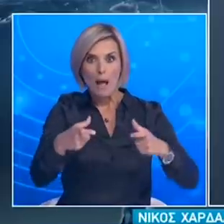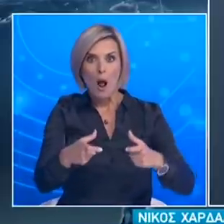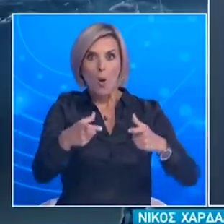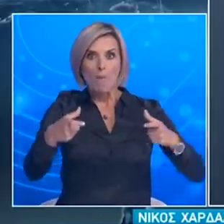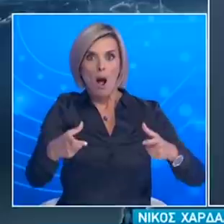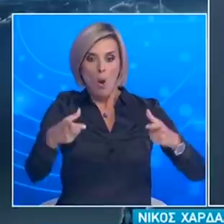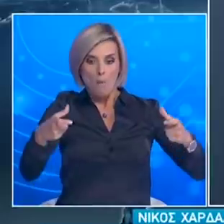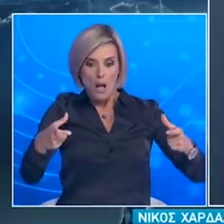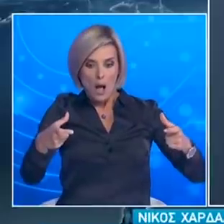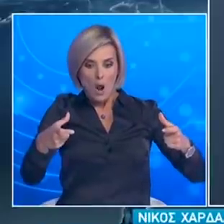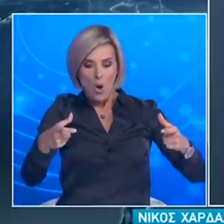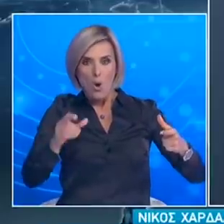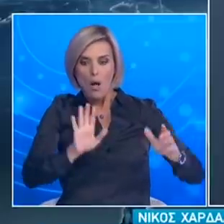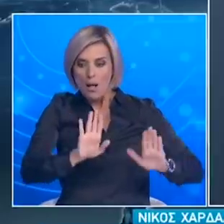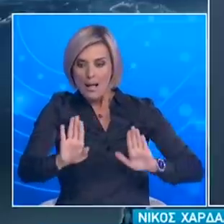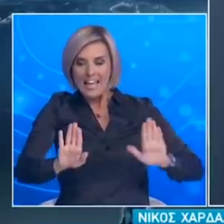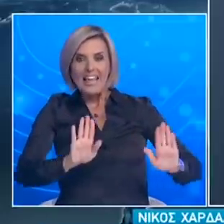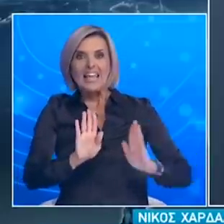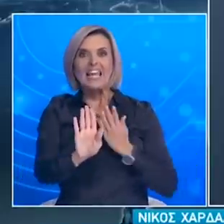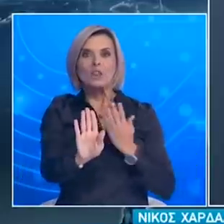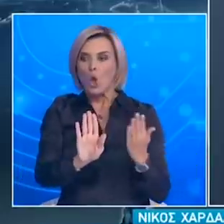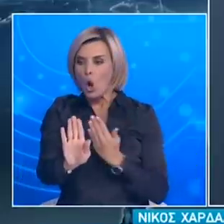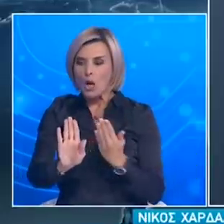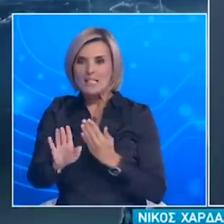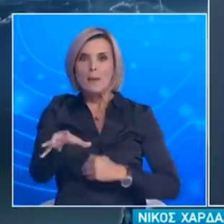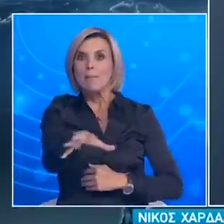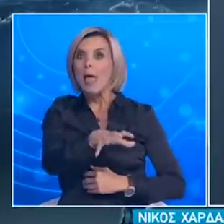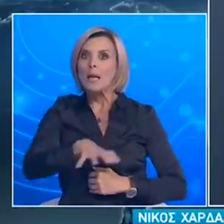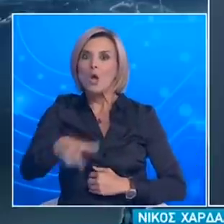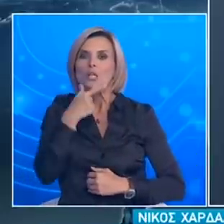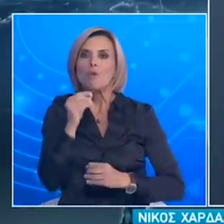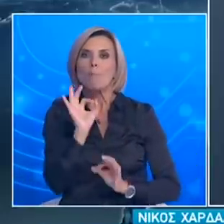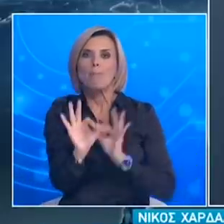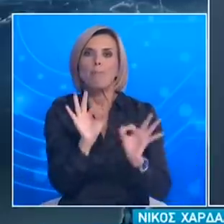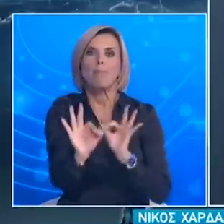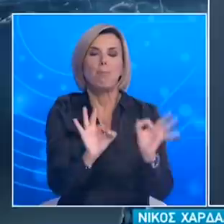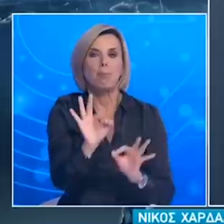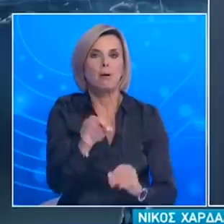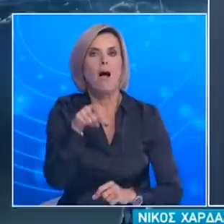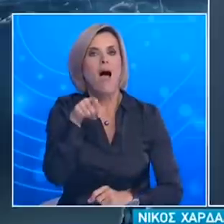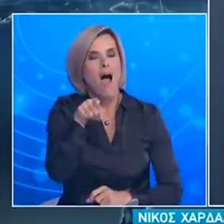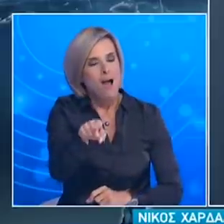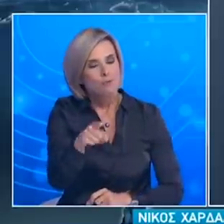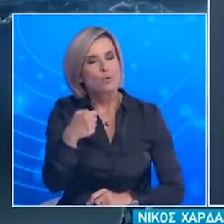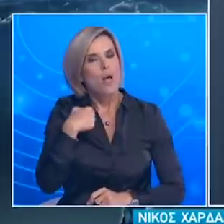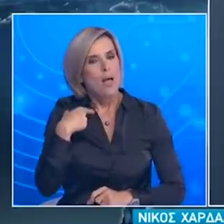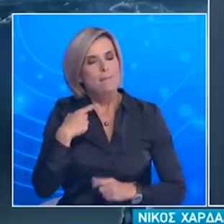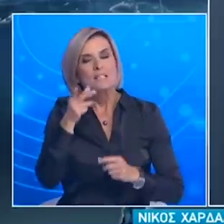τέμει κάποιον άλλον. Αυτό το έχουμε ως αποτύπωση και πιστέψτε με τρεις φορές την ημέρα υπάρχει τεχνική